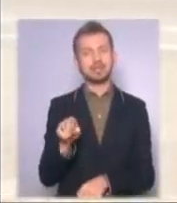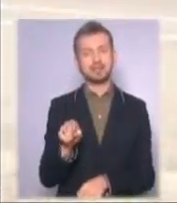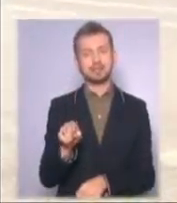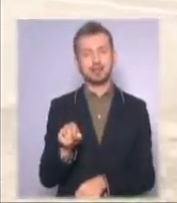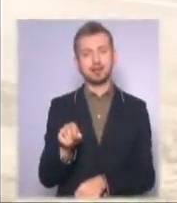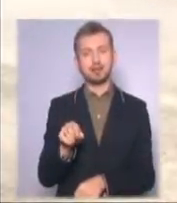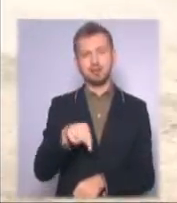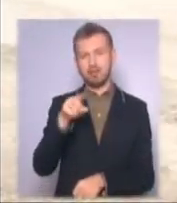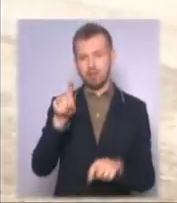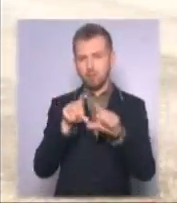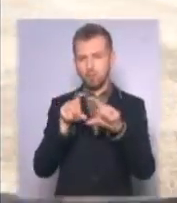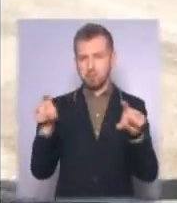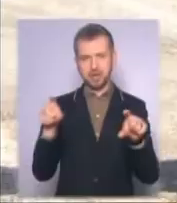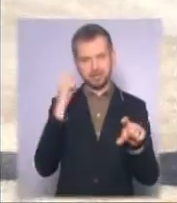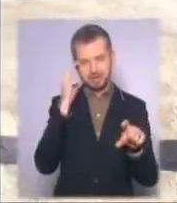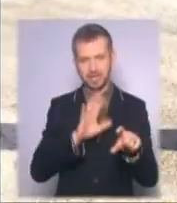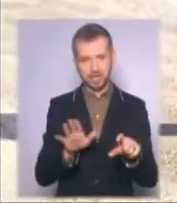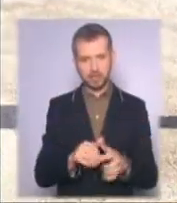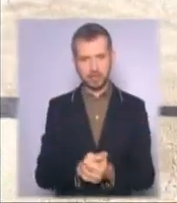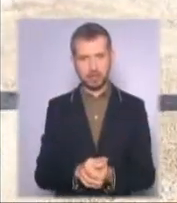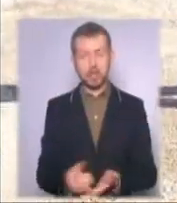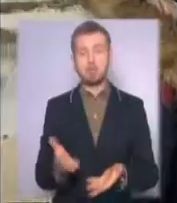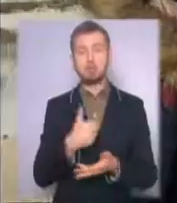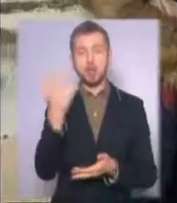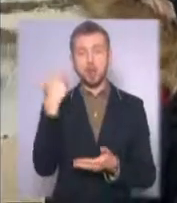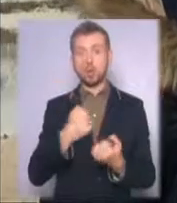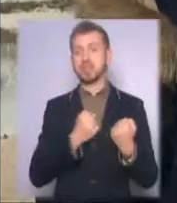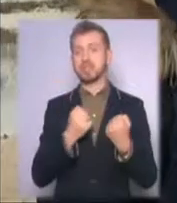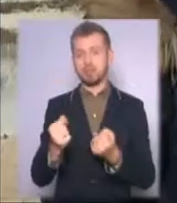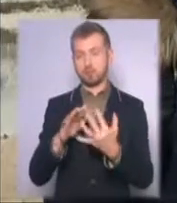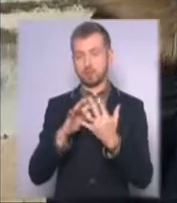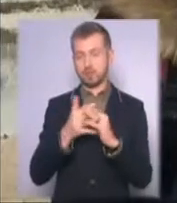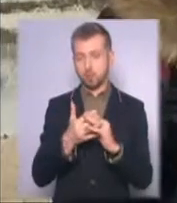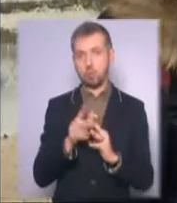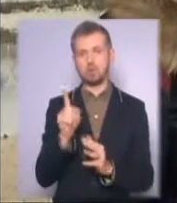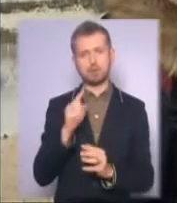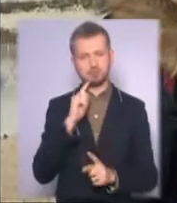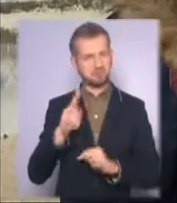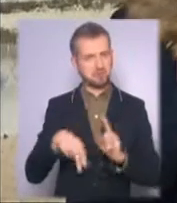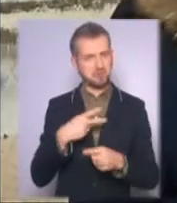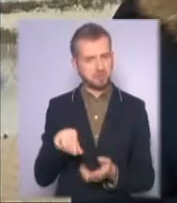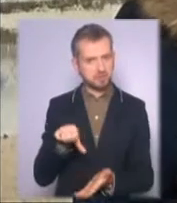номери не київські. Ми коли їдемо до села, то вони тут завжди.